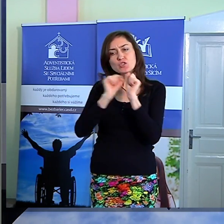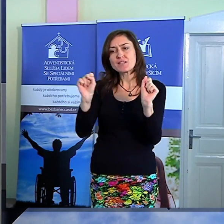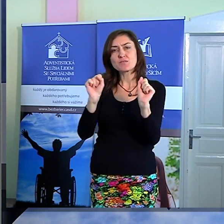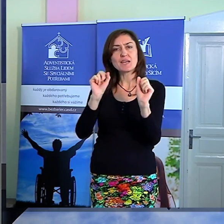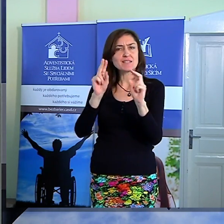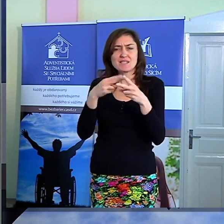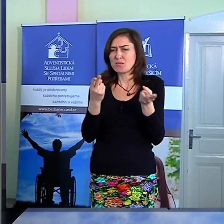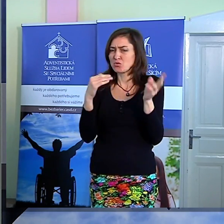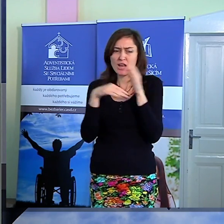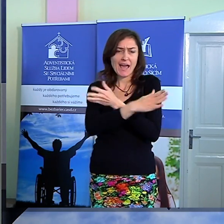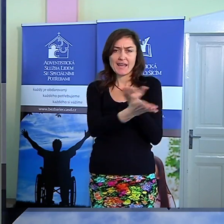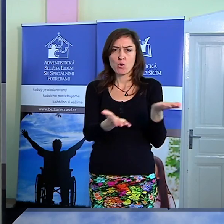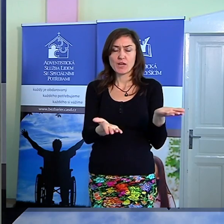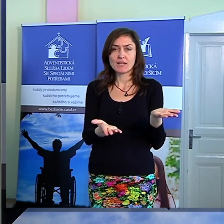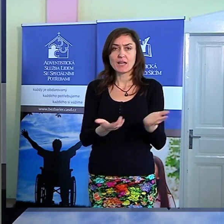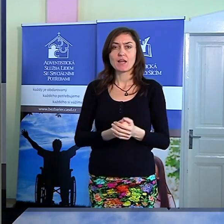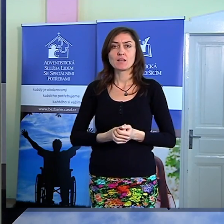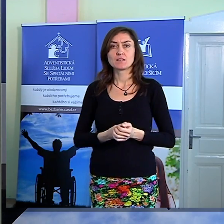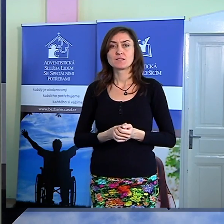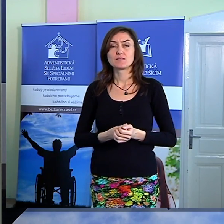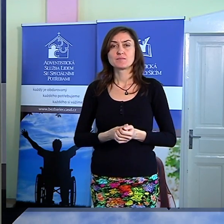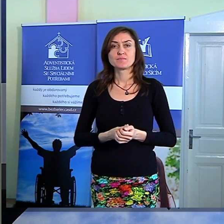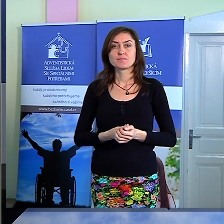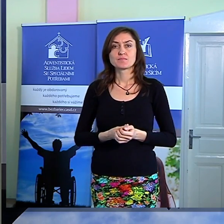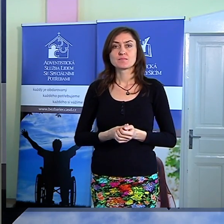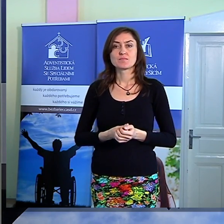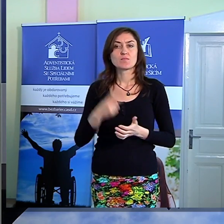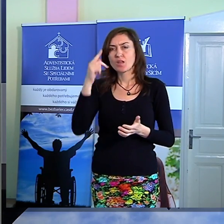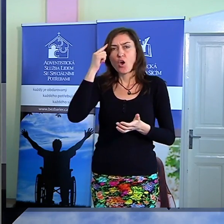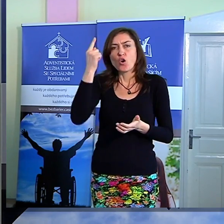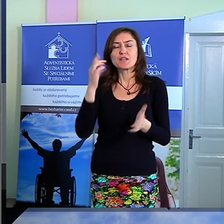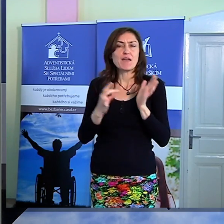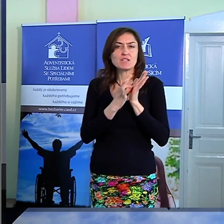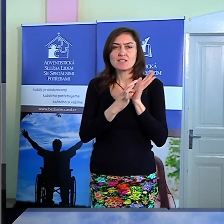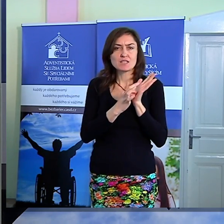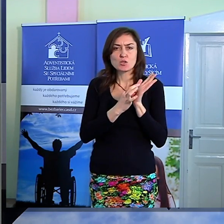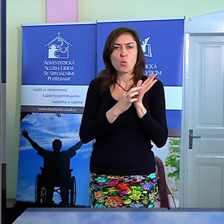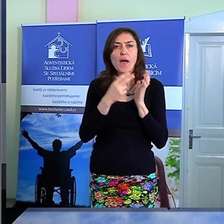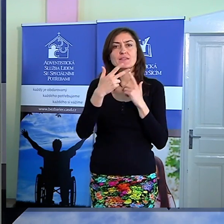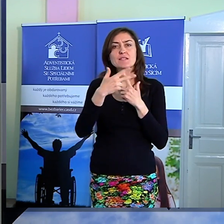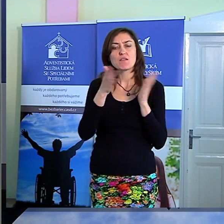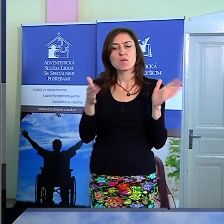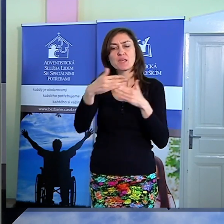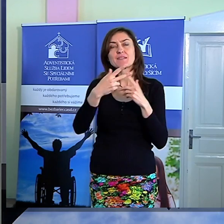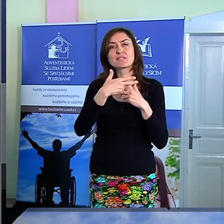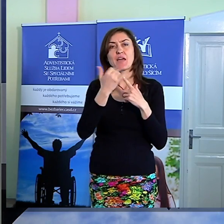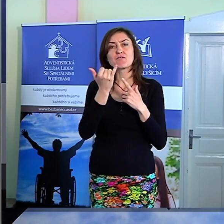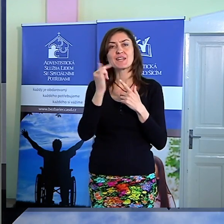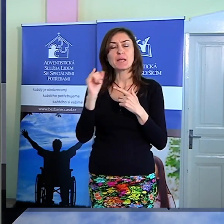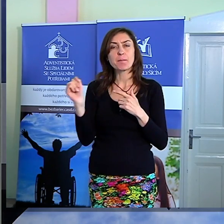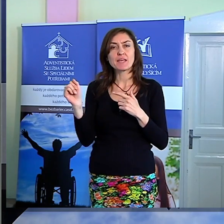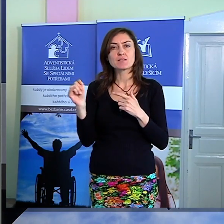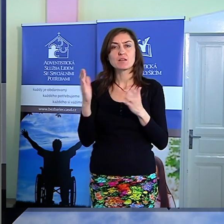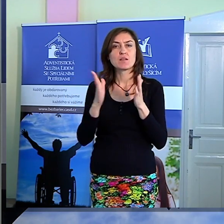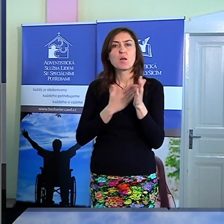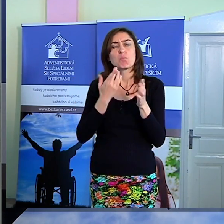nemusí být? A to nezná situaci ve Filipis? Proč ještě